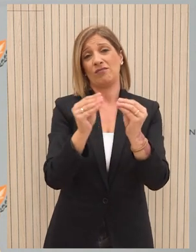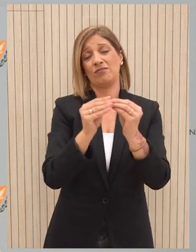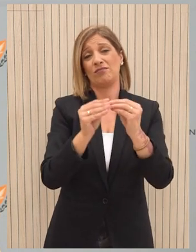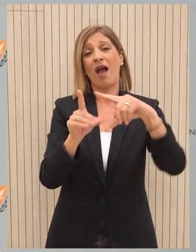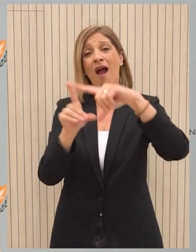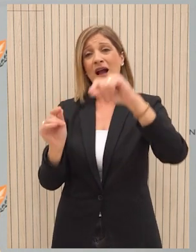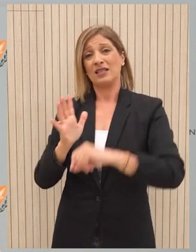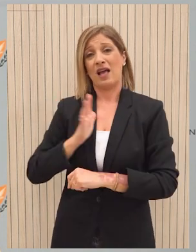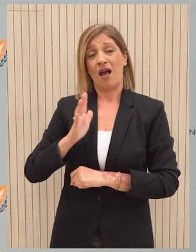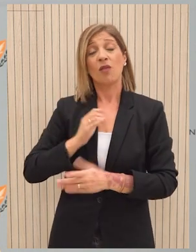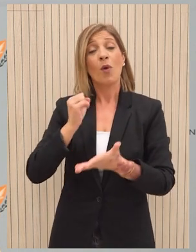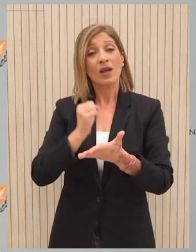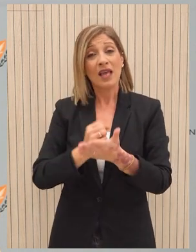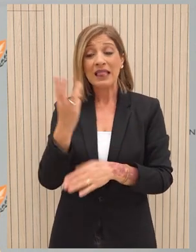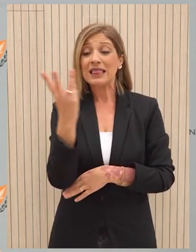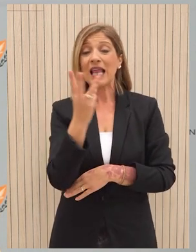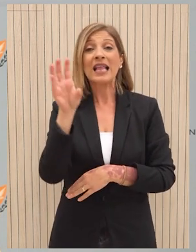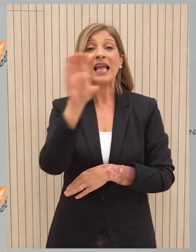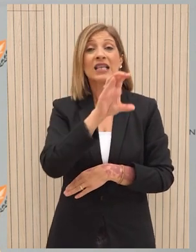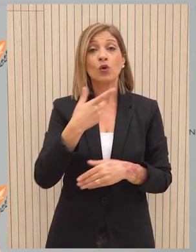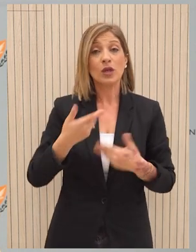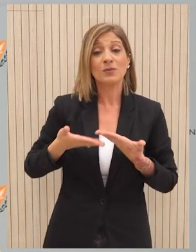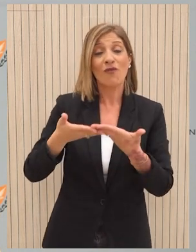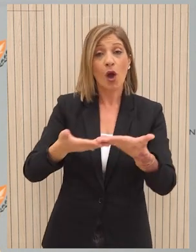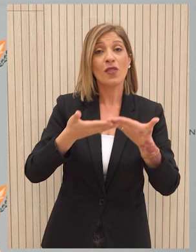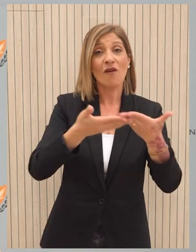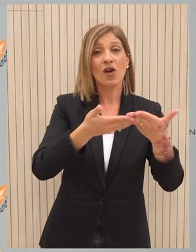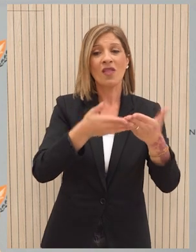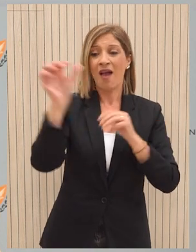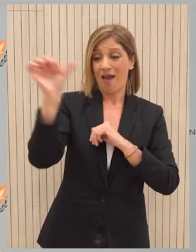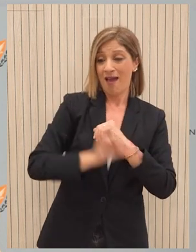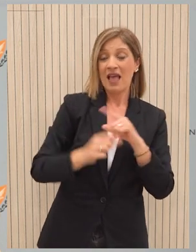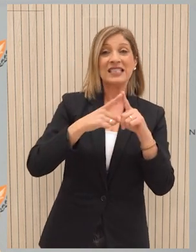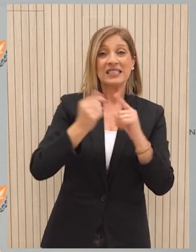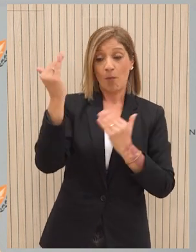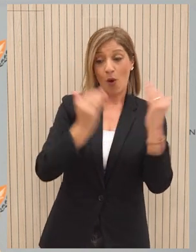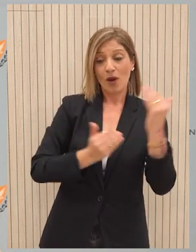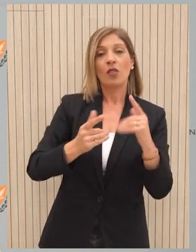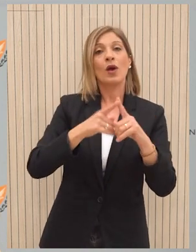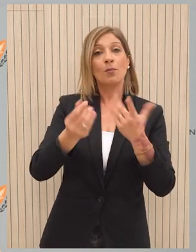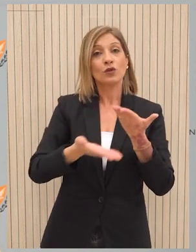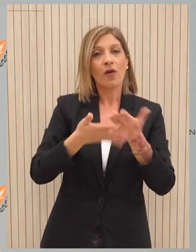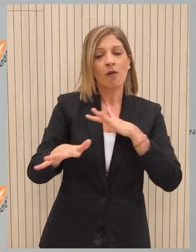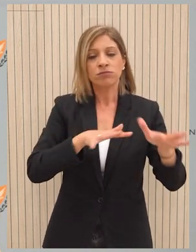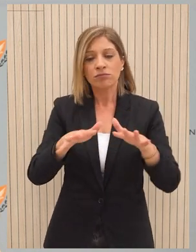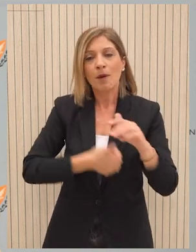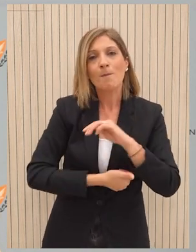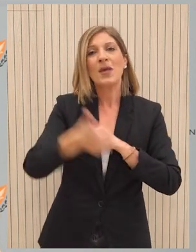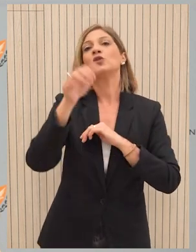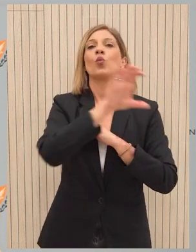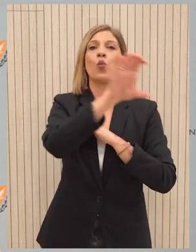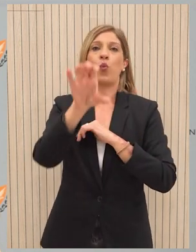επαναπατρισμό πολιτών από 33 χώρες εμπεδώνει την σταθερή, αξιακή ευθυγράμμιση της Κυπριακής Δημοκρατίας